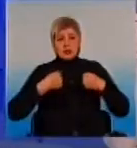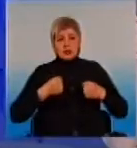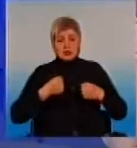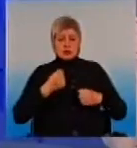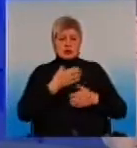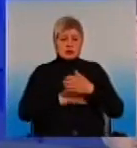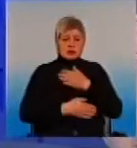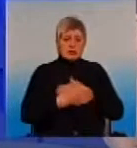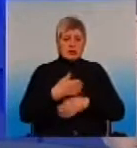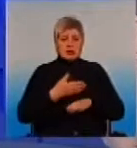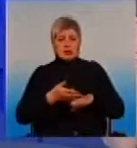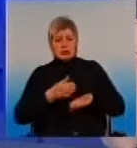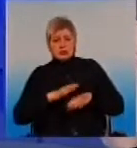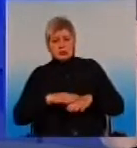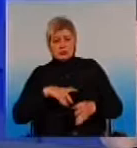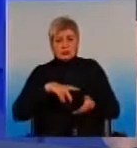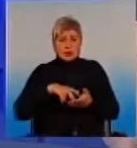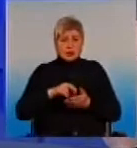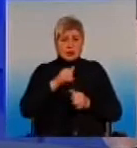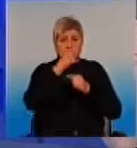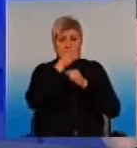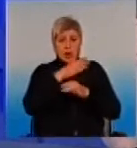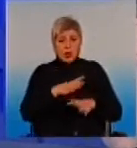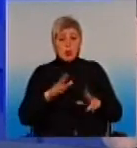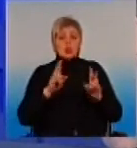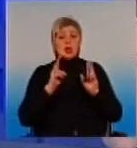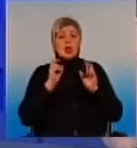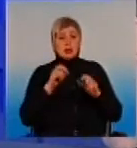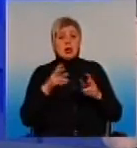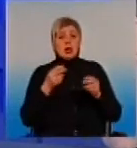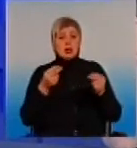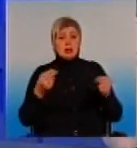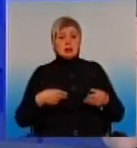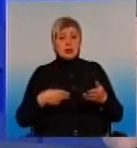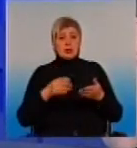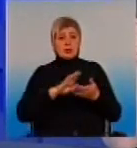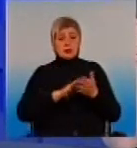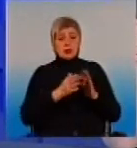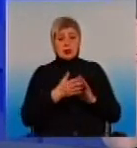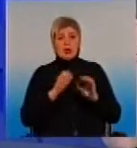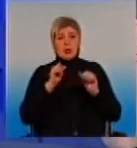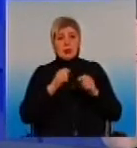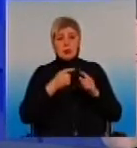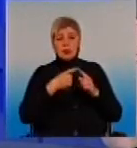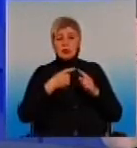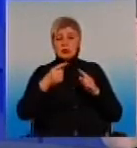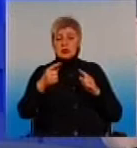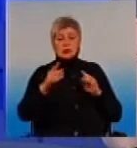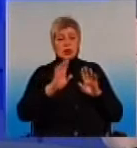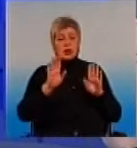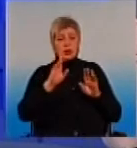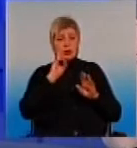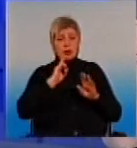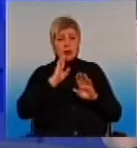лекарни, есть возможность подписать угоду дистанционно или другим образом? Можно подписать, но дистанционно пока нет, но это будет со